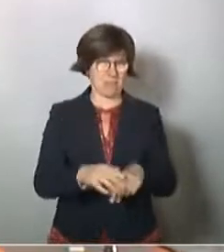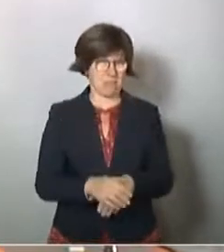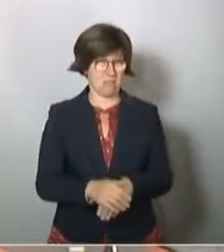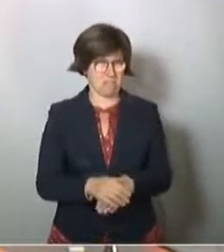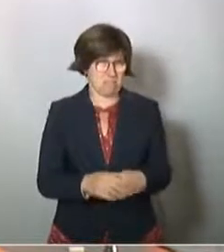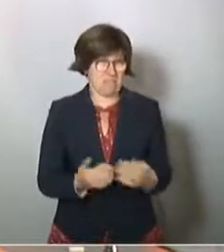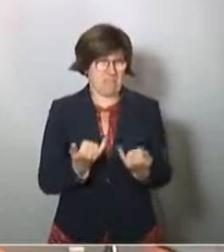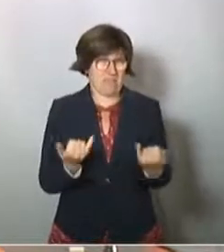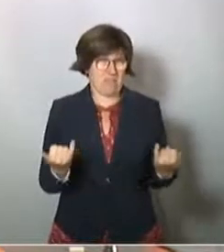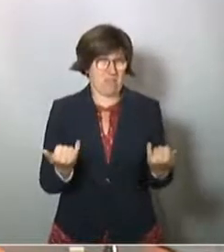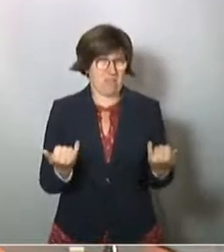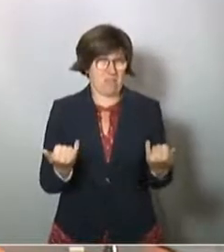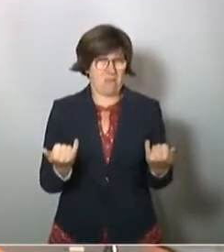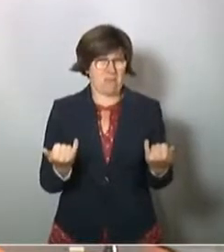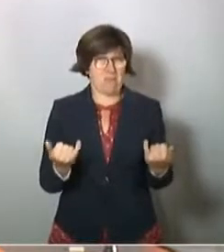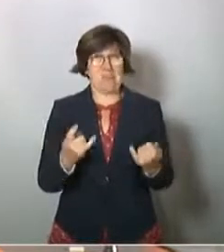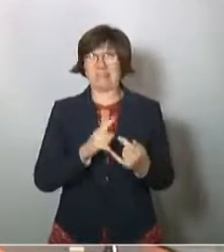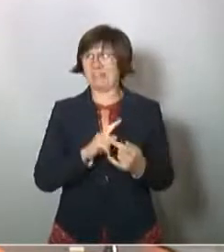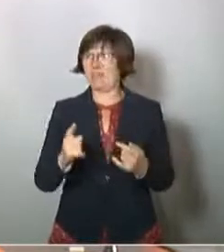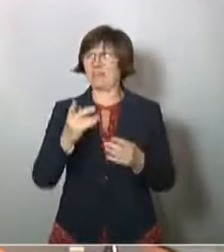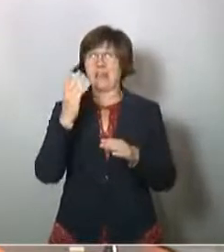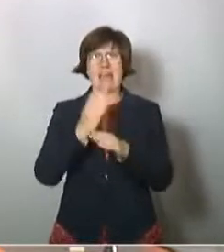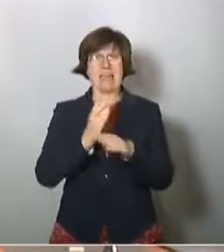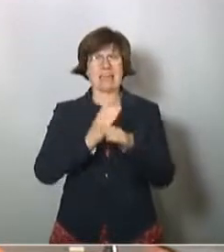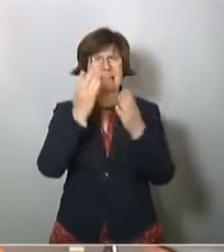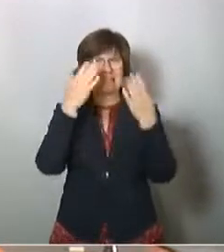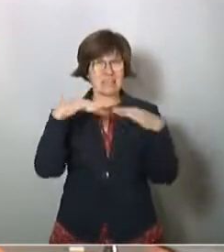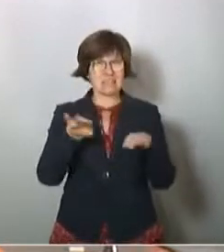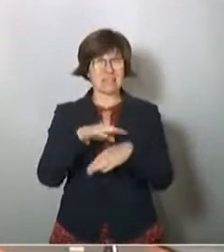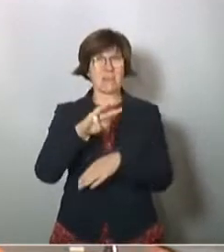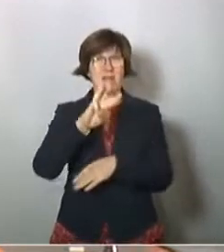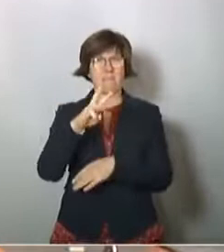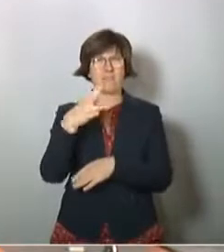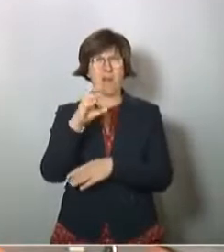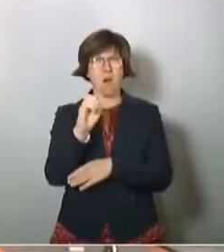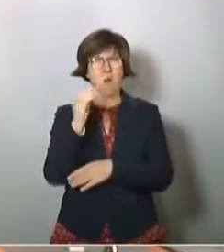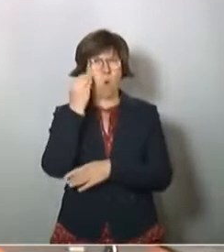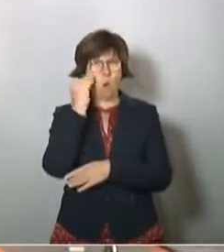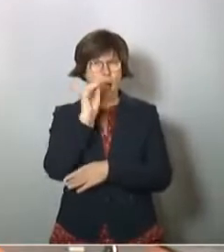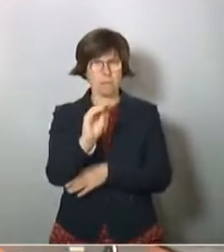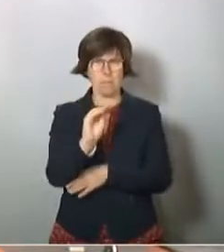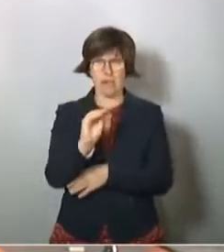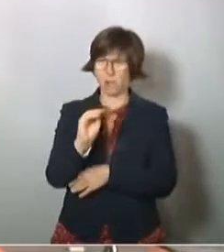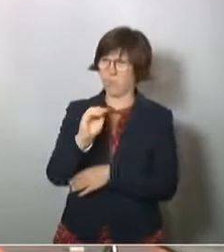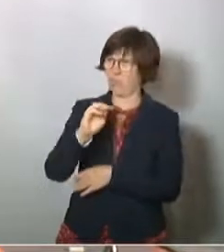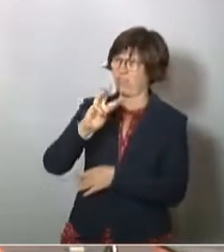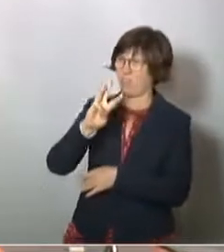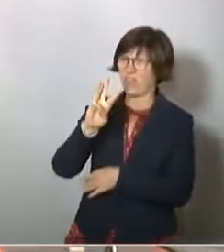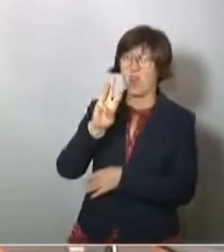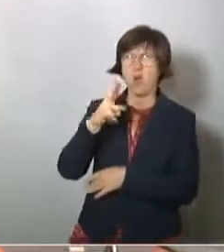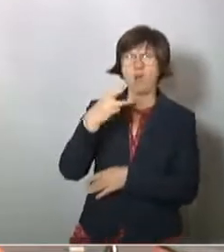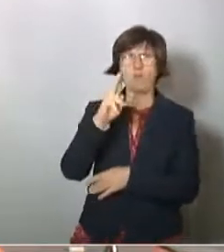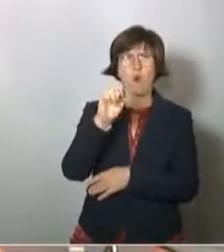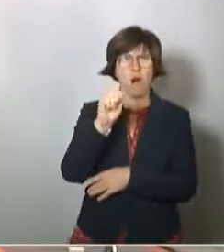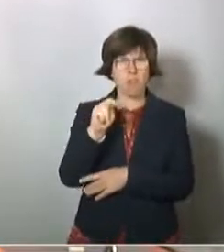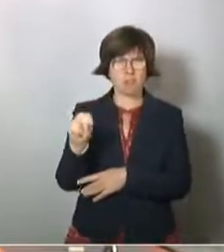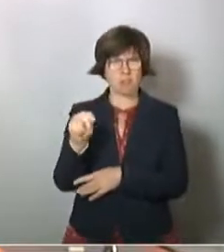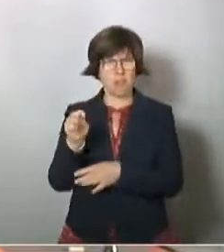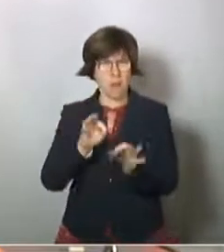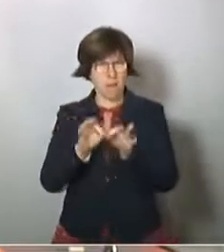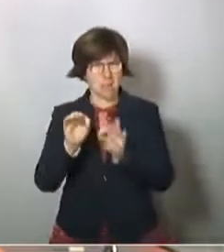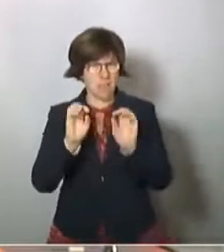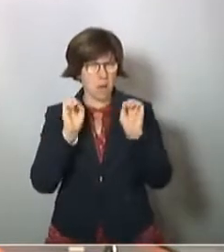und dann nicht mal als Ende Dezember bei der WHO die Anmeldung kam, aus Wuhan dann Maßnahmen